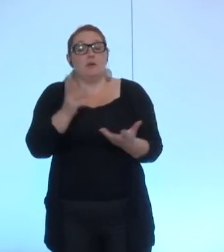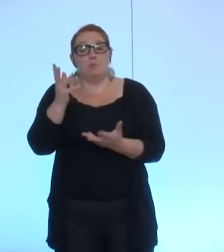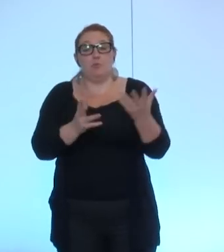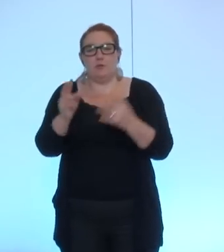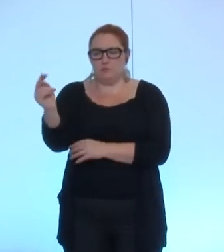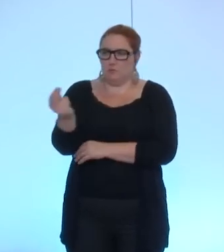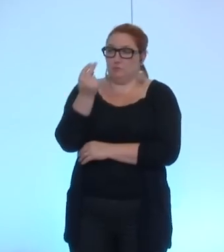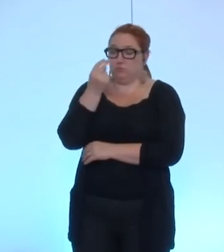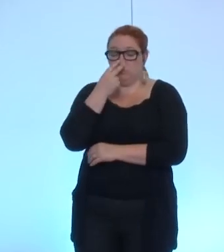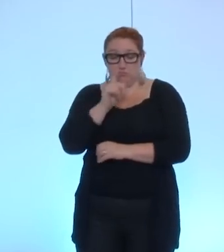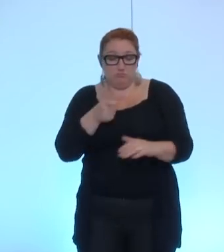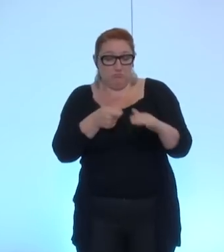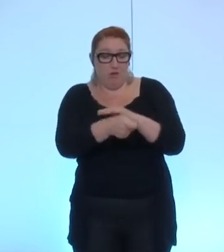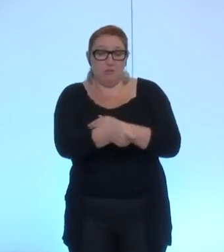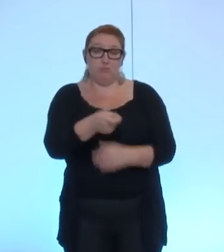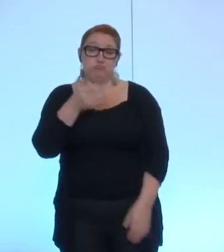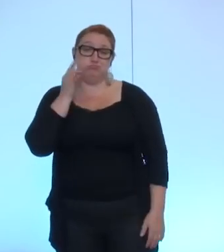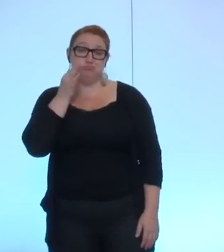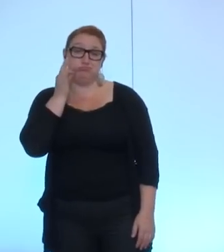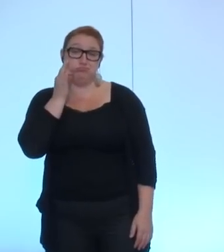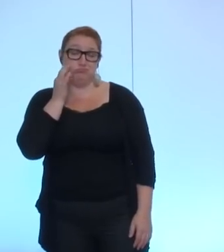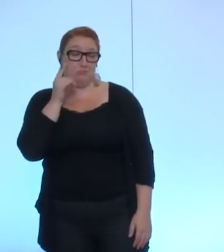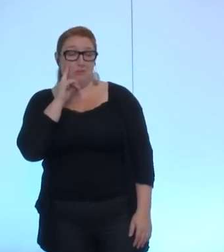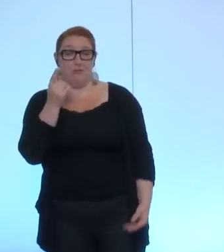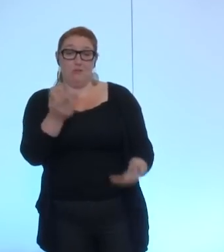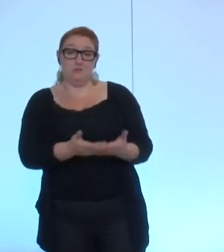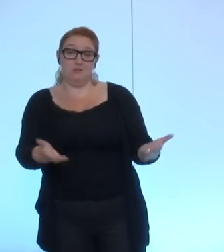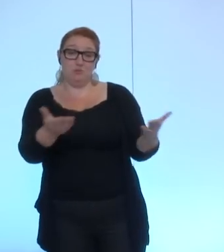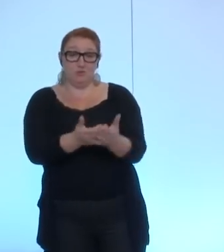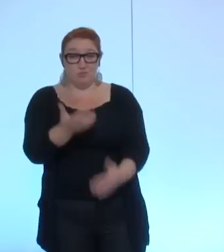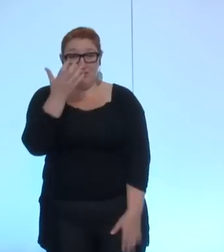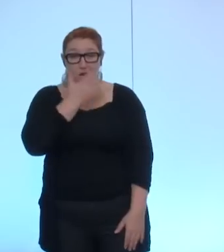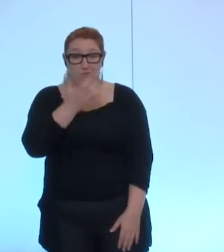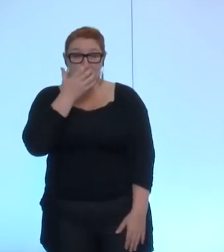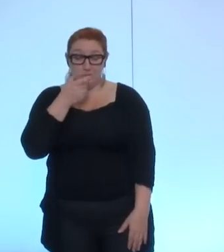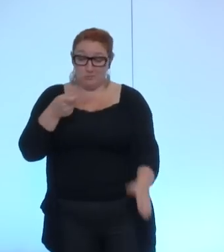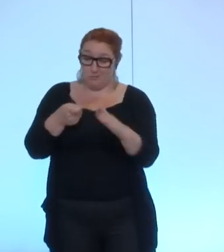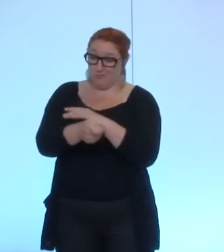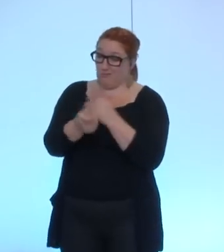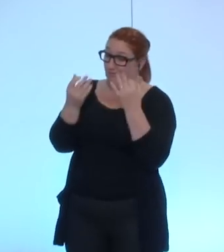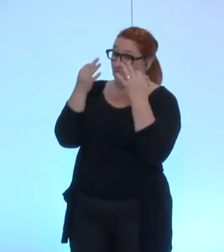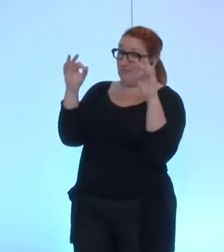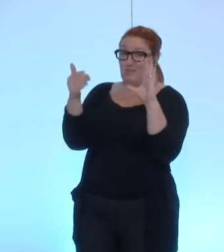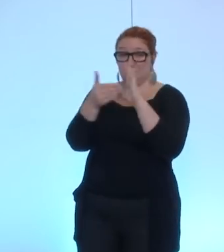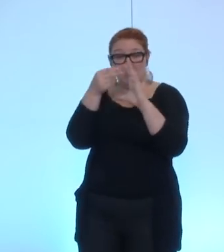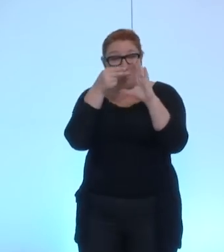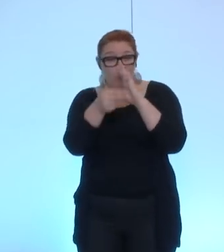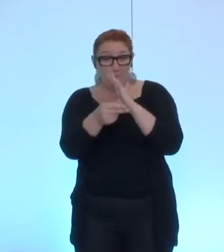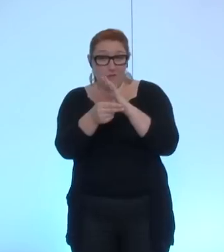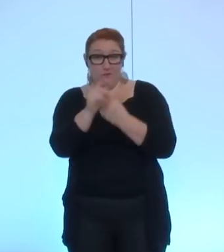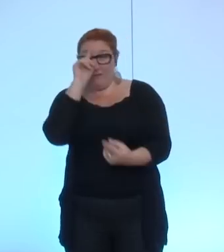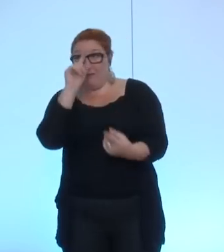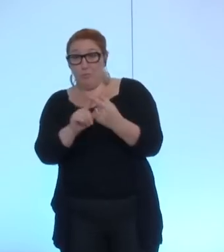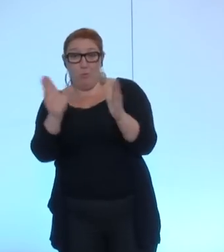aide semble bien dérisoire face à l'ampleur du désastre que sont 10 000 euros pour reconstruire des hôpitaux